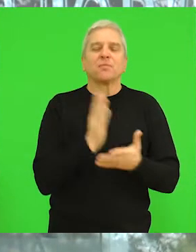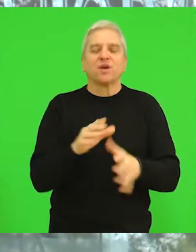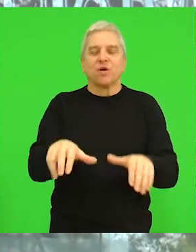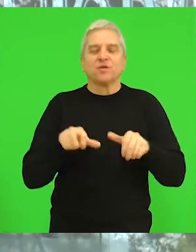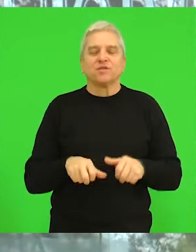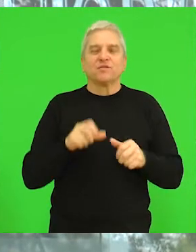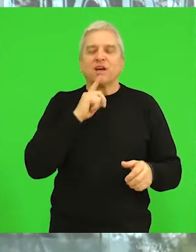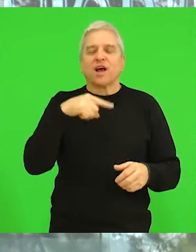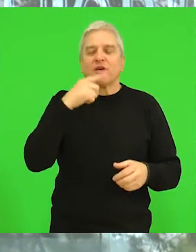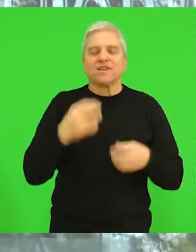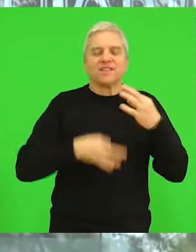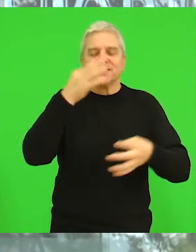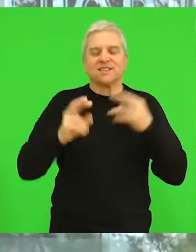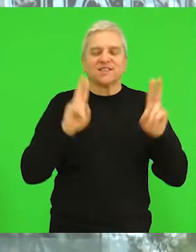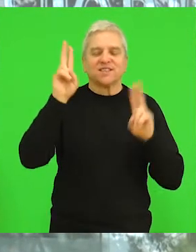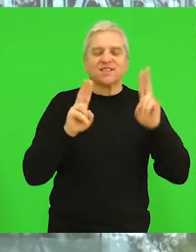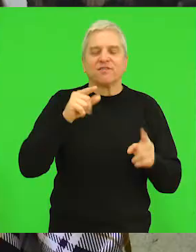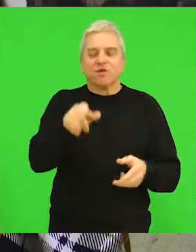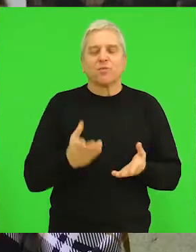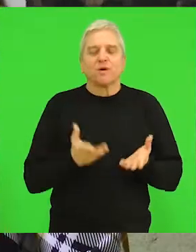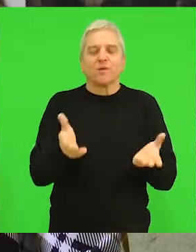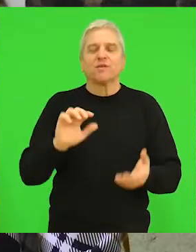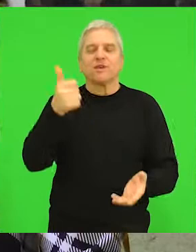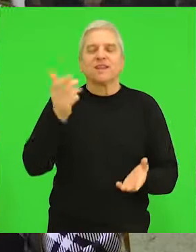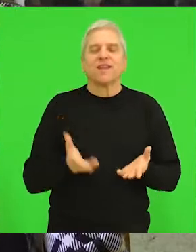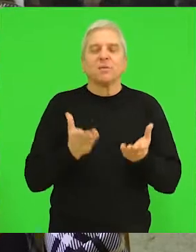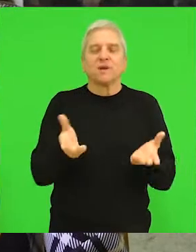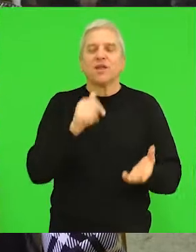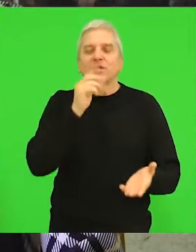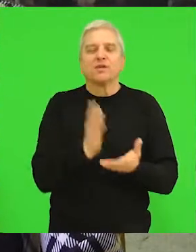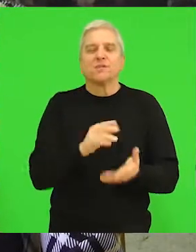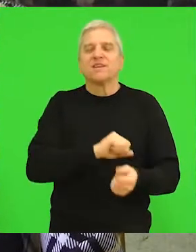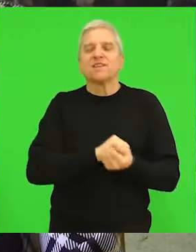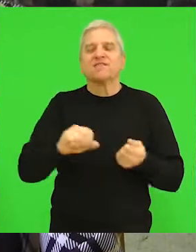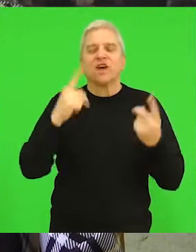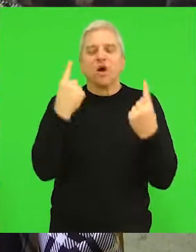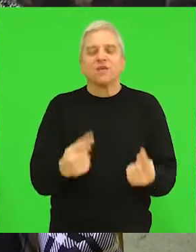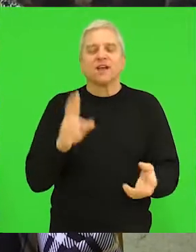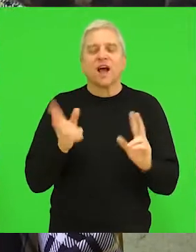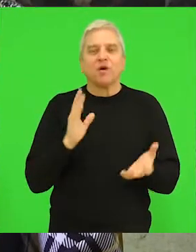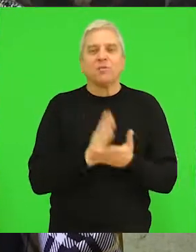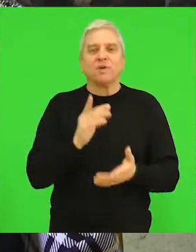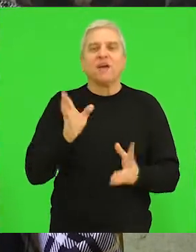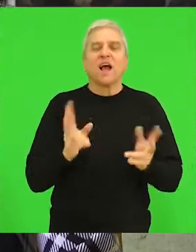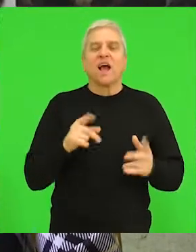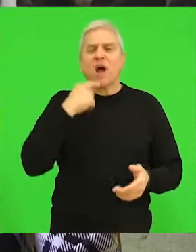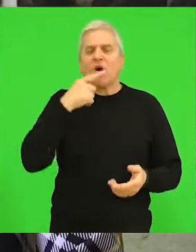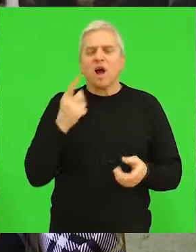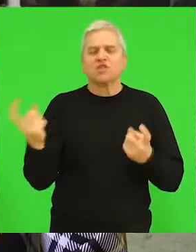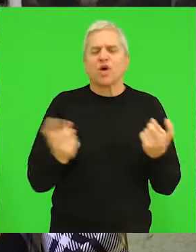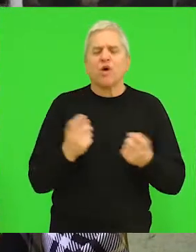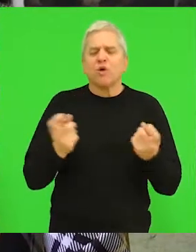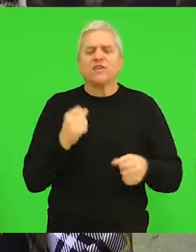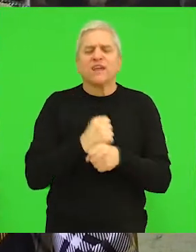uzdržan prilikom izjašnjavanja o ovom predlogu. Još jedan od predloga bio je da sve ostane kako jeste. Međutim, kako navodi